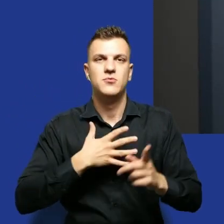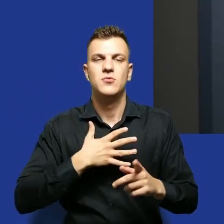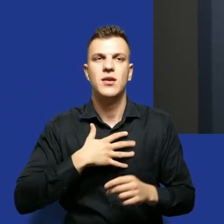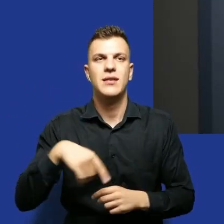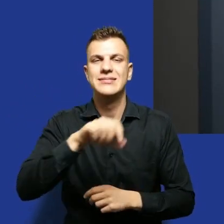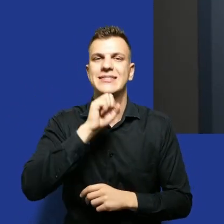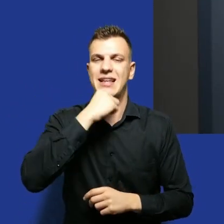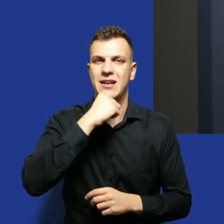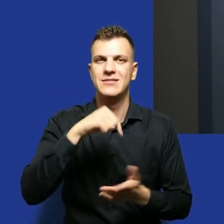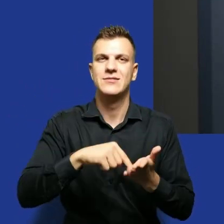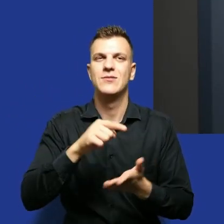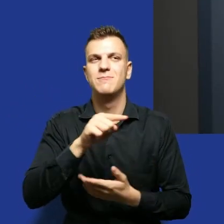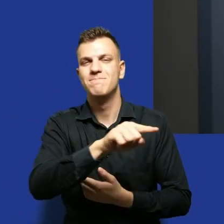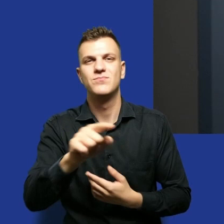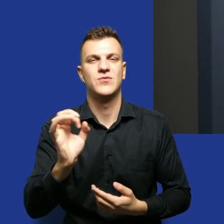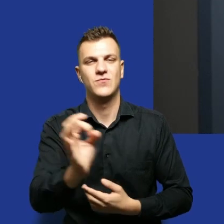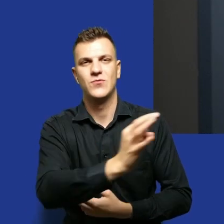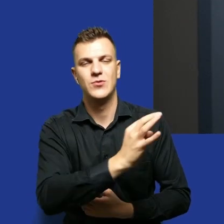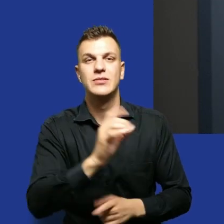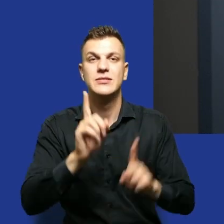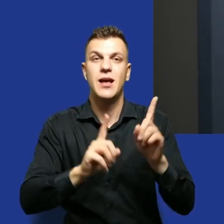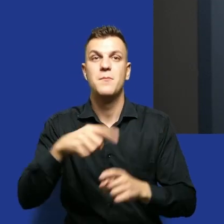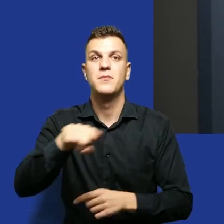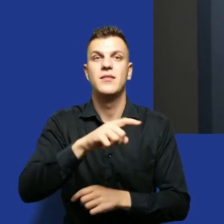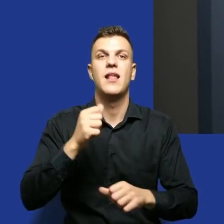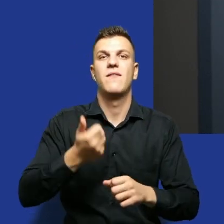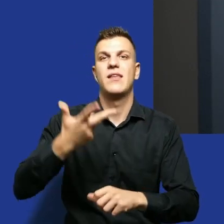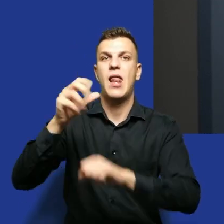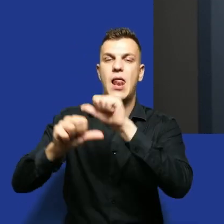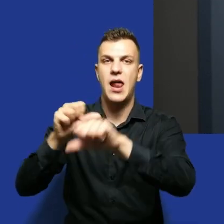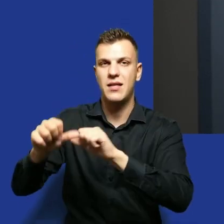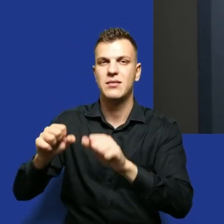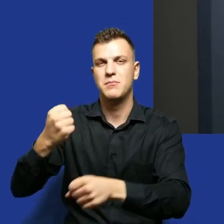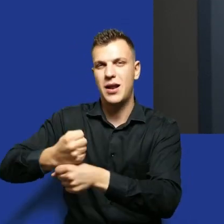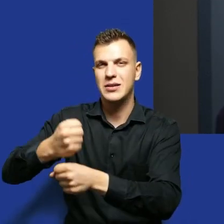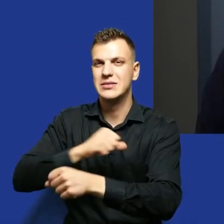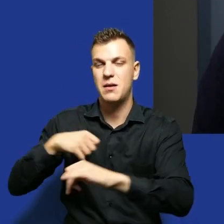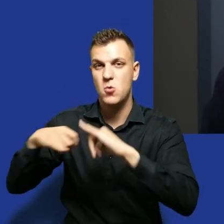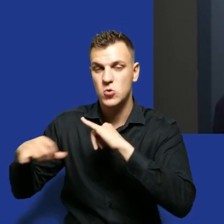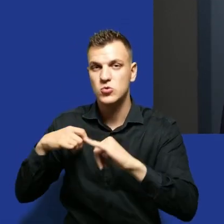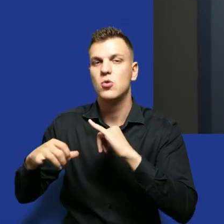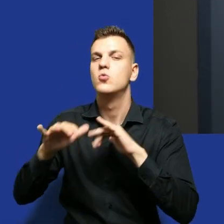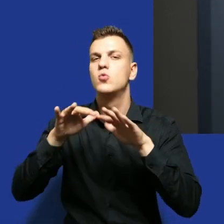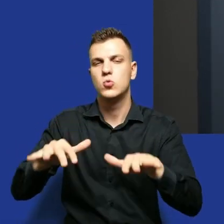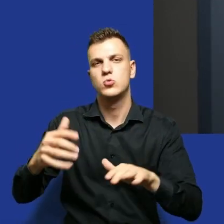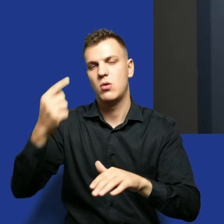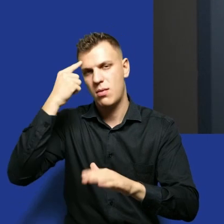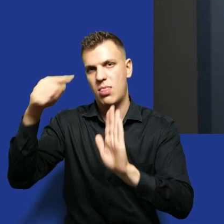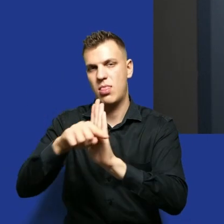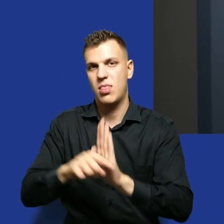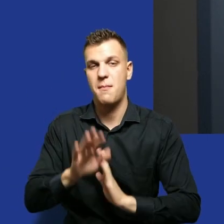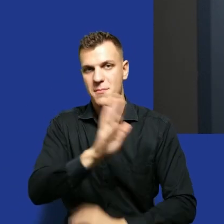że samorządowcy wieloletni mają mnóstwo złych pomysłów, ale zaraz będzie pozytywna jakaś próba rozwiązania.